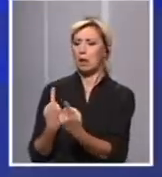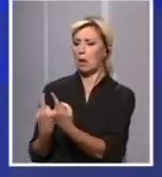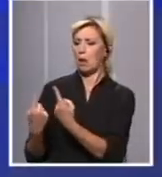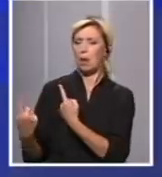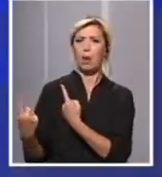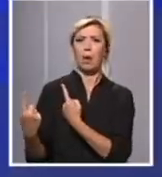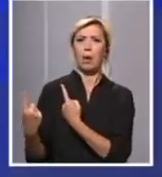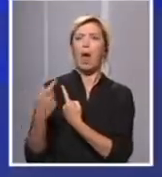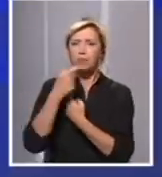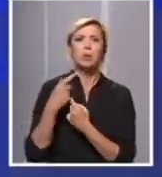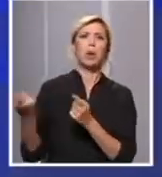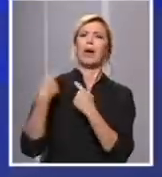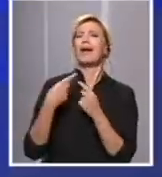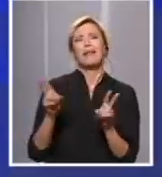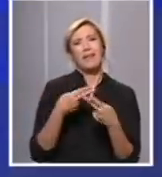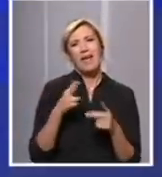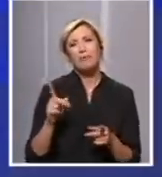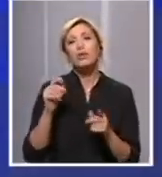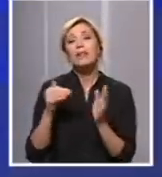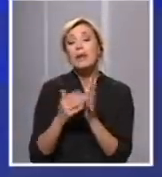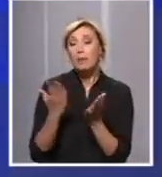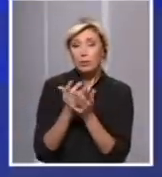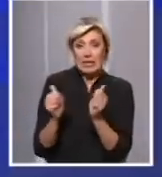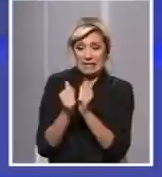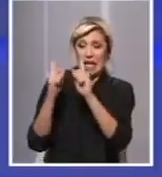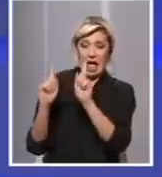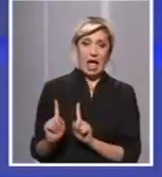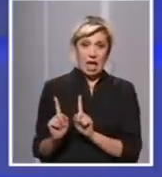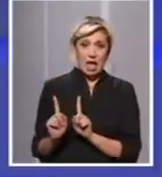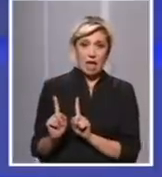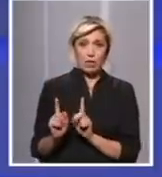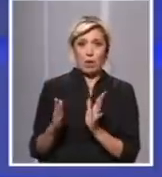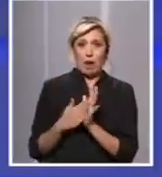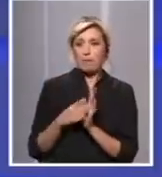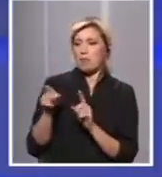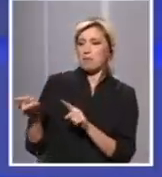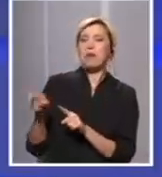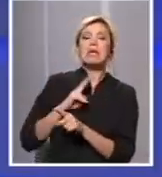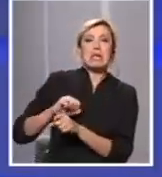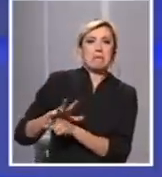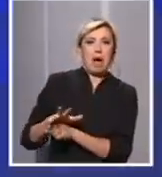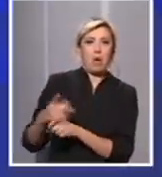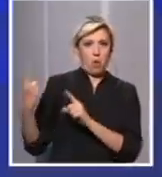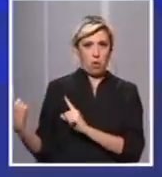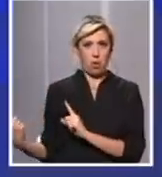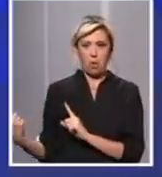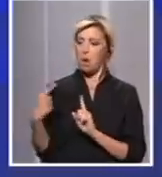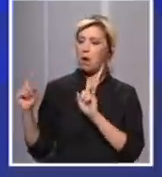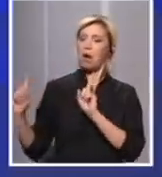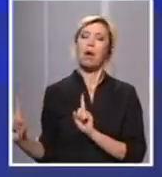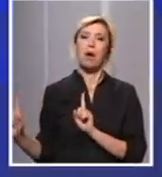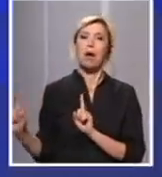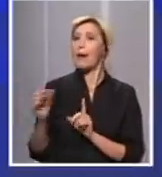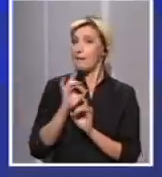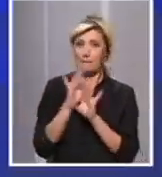vremenski period, da budete blizu osobe koja u tom momentu u sebi nosi virus, da niko od vas dvoje ne